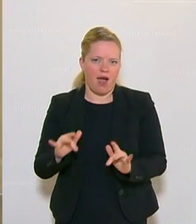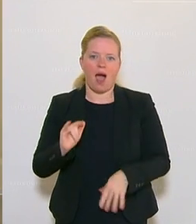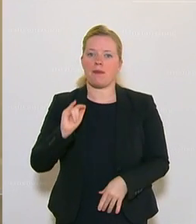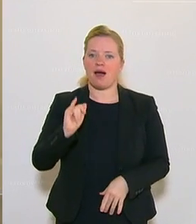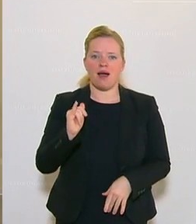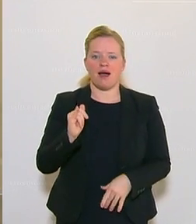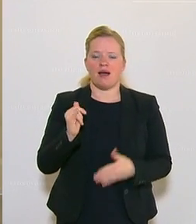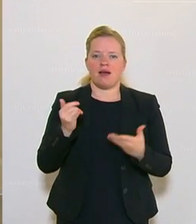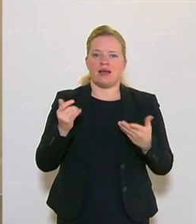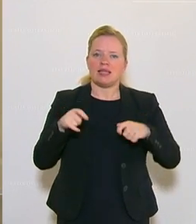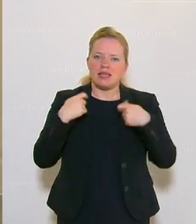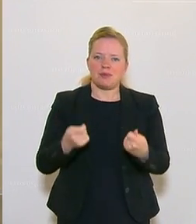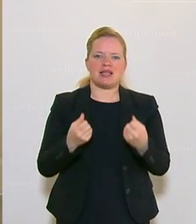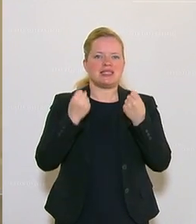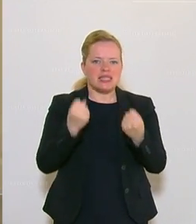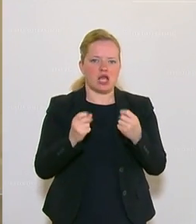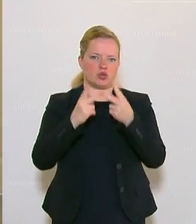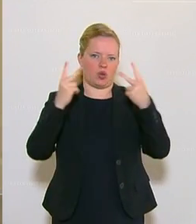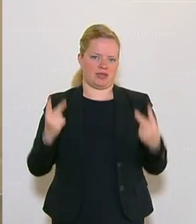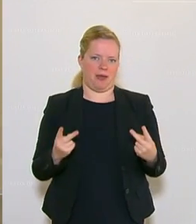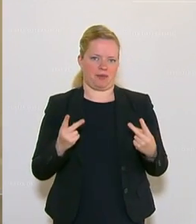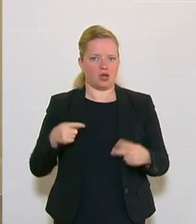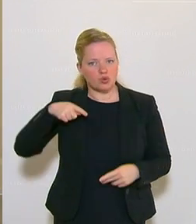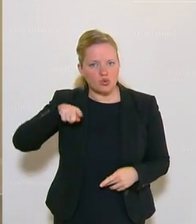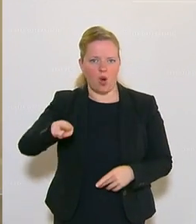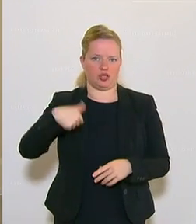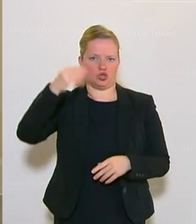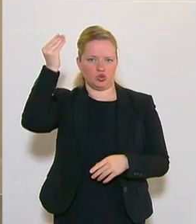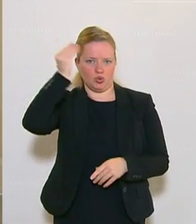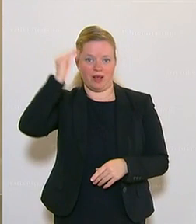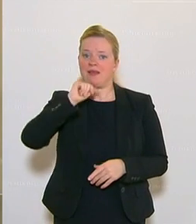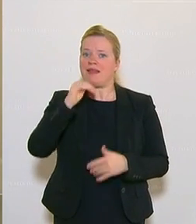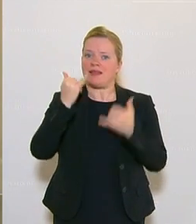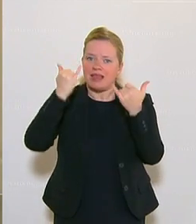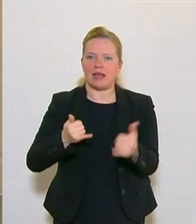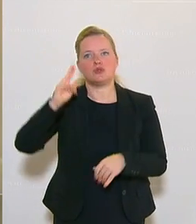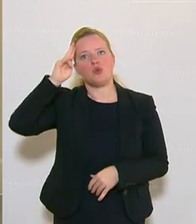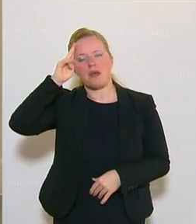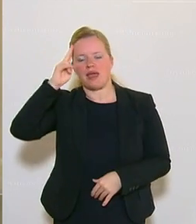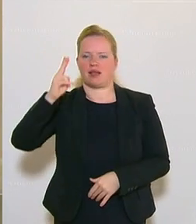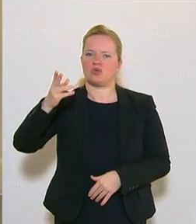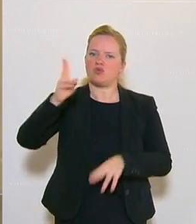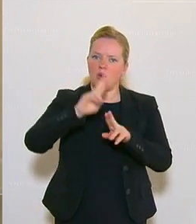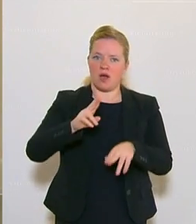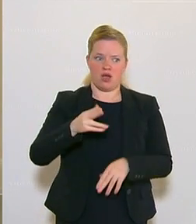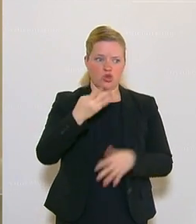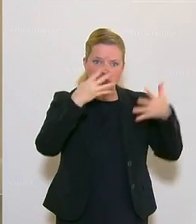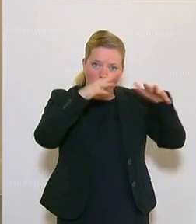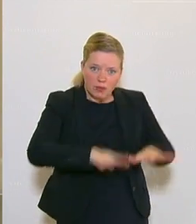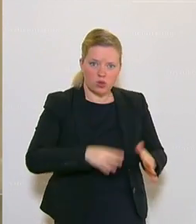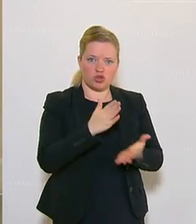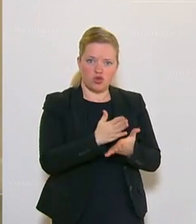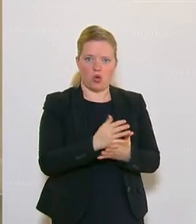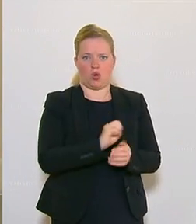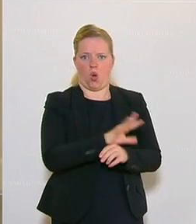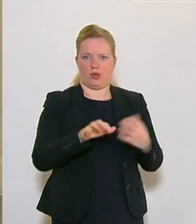immer ein funktionierendes Sicherheitskonzept an den Schulen geben müssen. Und nicht erst jetzt darüber nachzudenken, nach neun Monaten Corona-Krise,